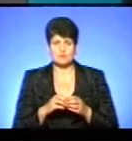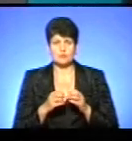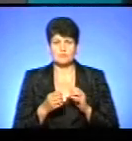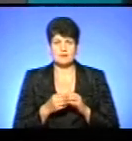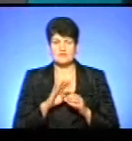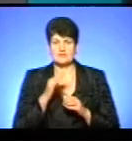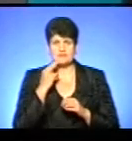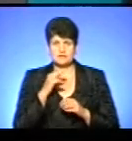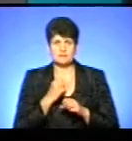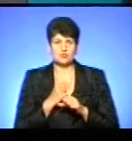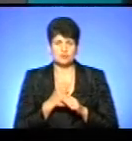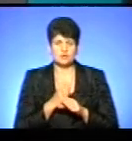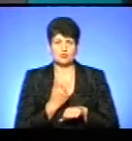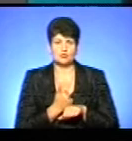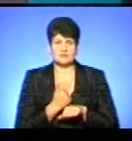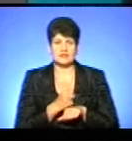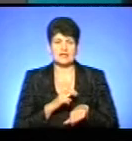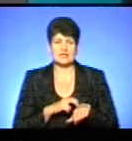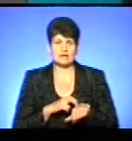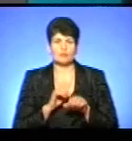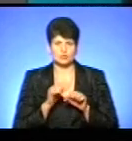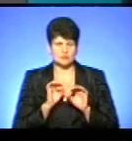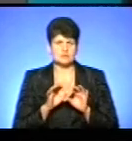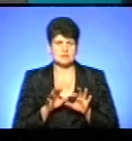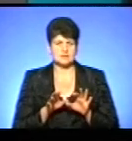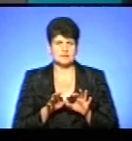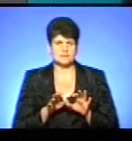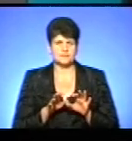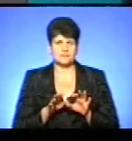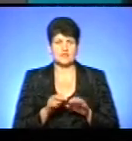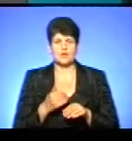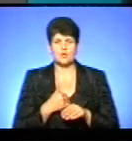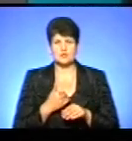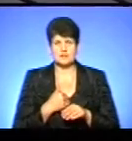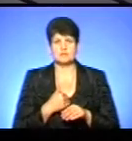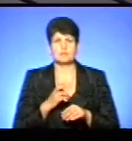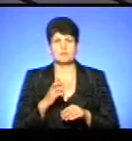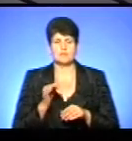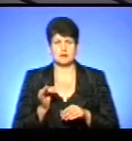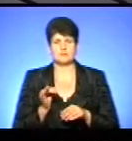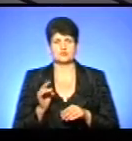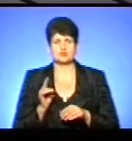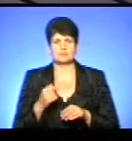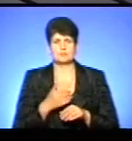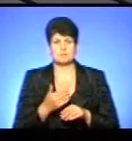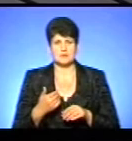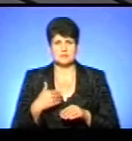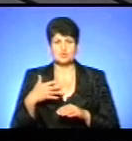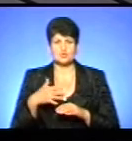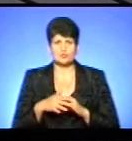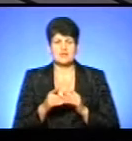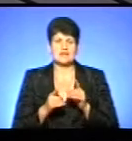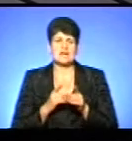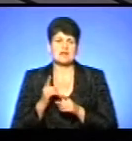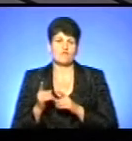неефективній роботі головних лікарів. Можете розшифрувати, що це означає? Я хотів би просто, щоб ми зрозуміли реформу